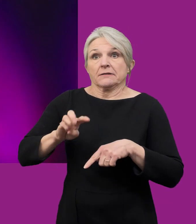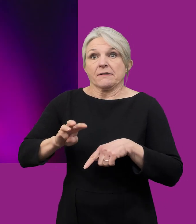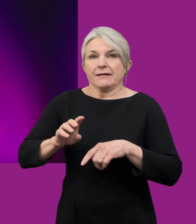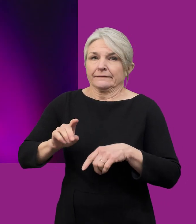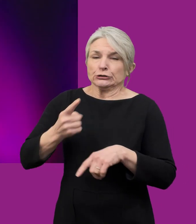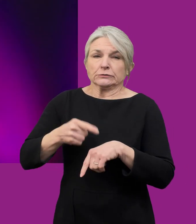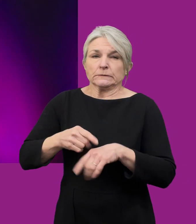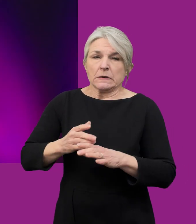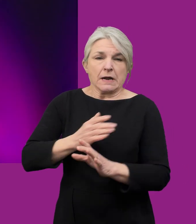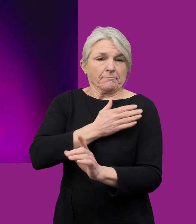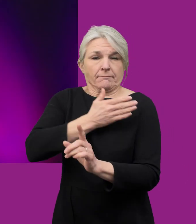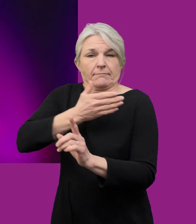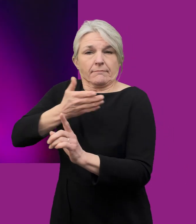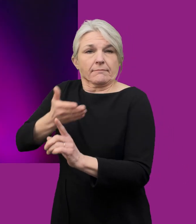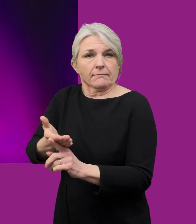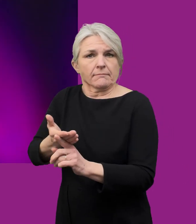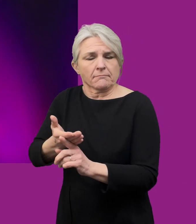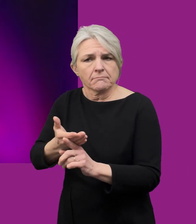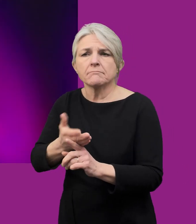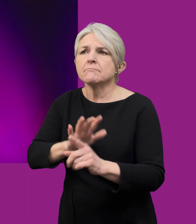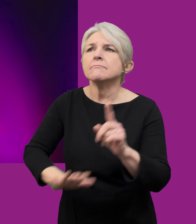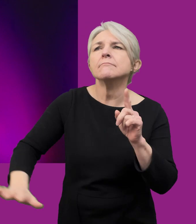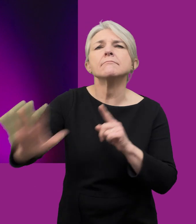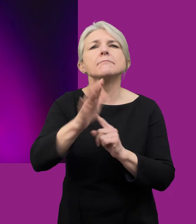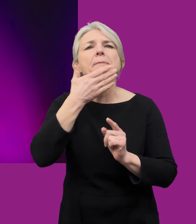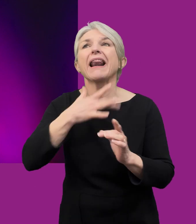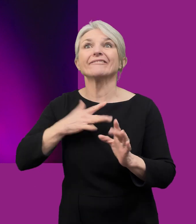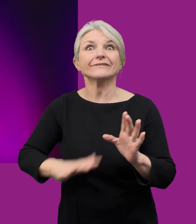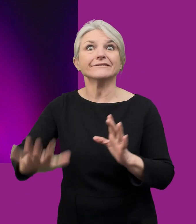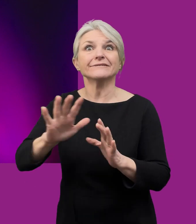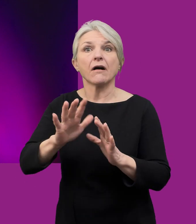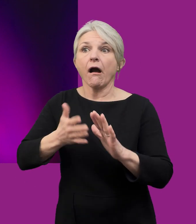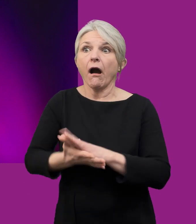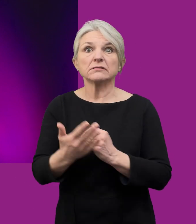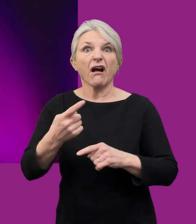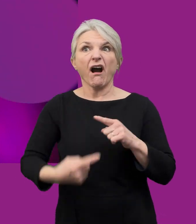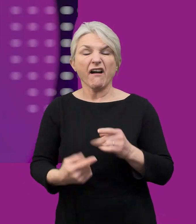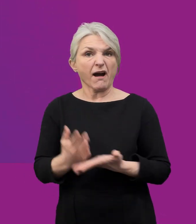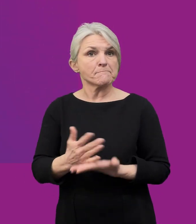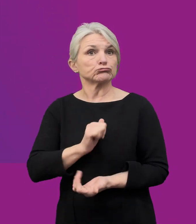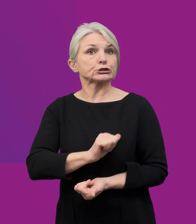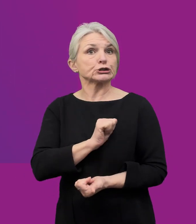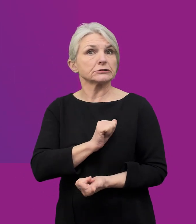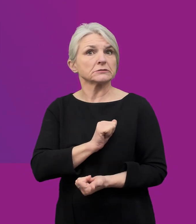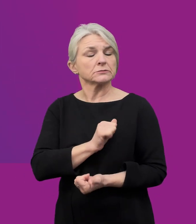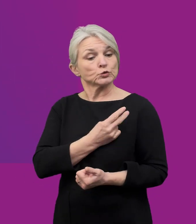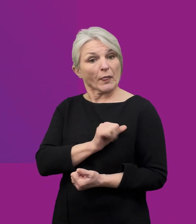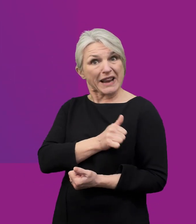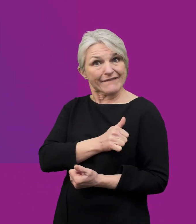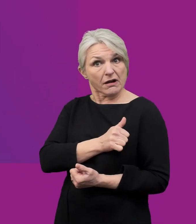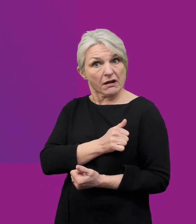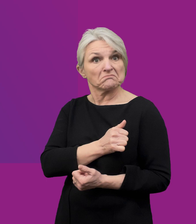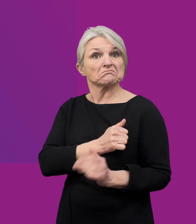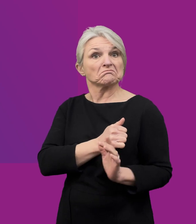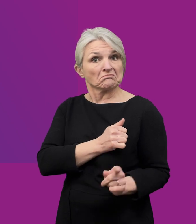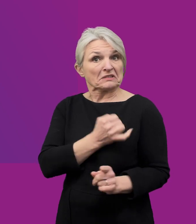y tro cyntaf mewn cyfrifiad yng Nghymru a Lloegyr, gwnaeth llai na hana'r y boblogaeth ddisgrifio eu hunan fo'r Christiwn. Mae hyn yn ochstyngiad o